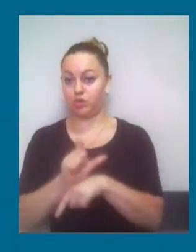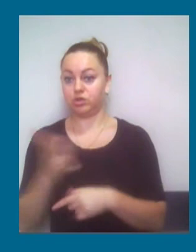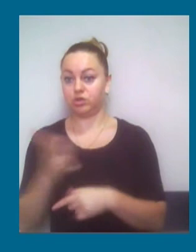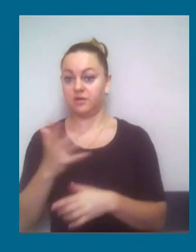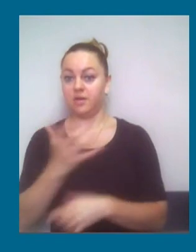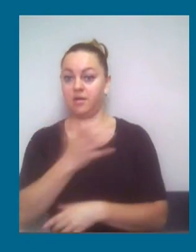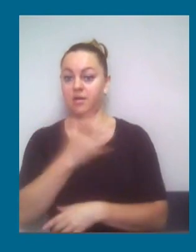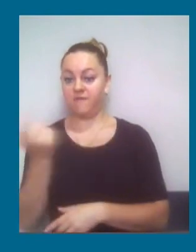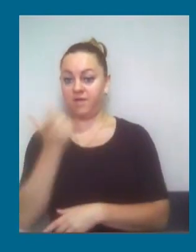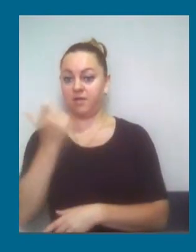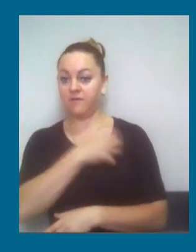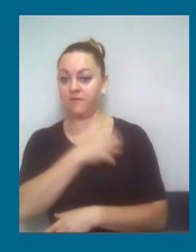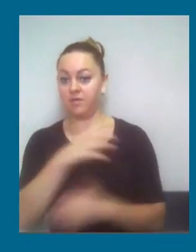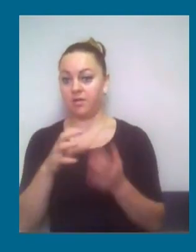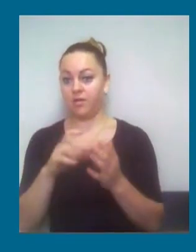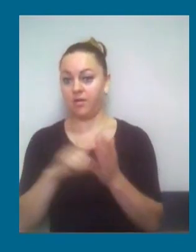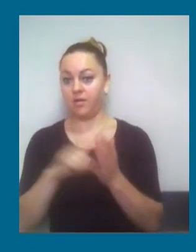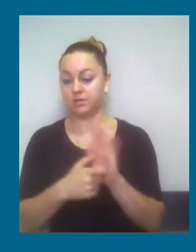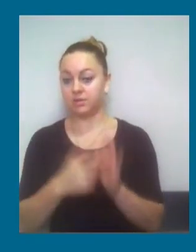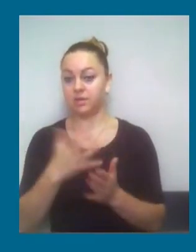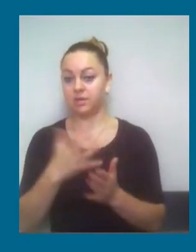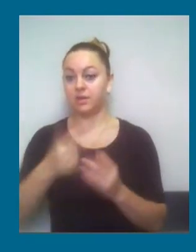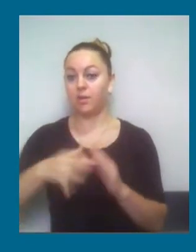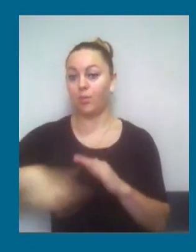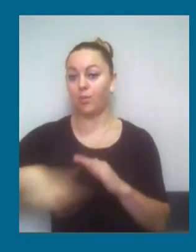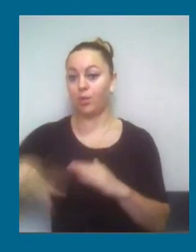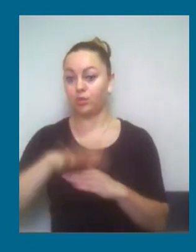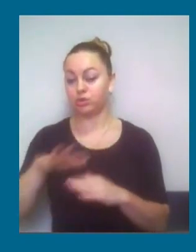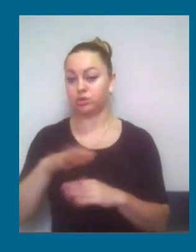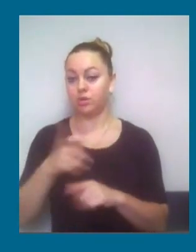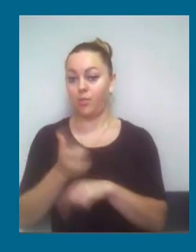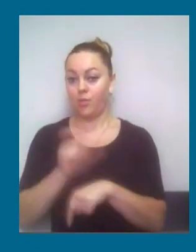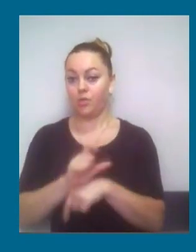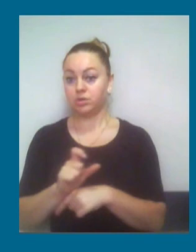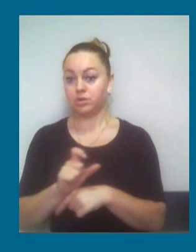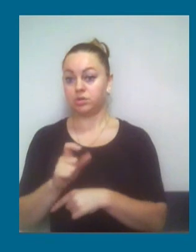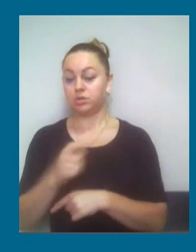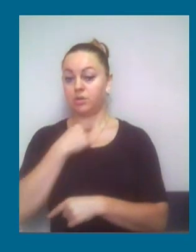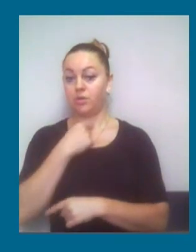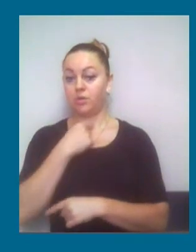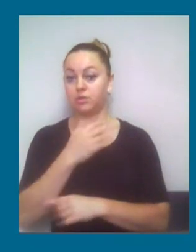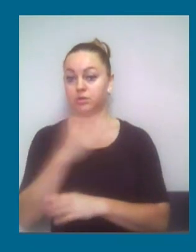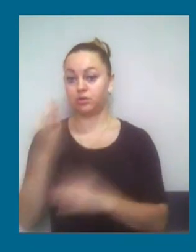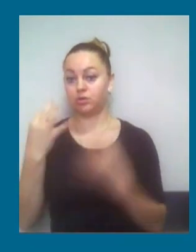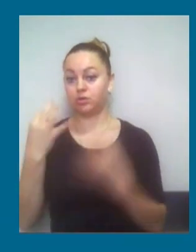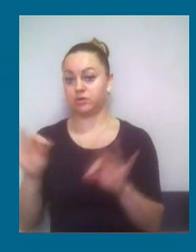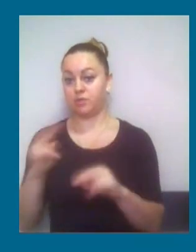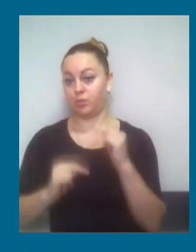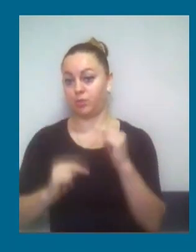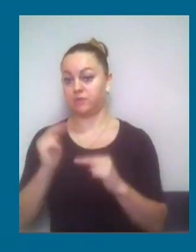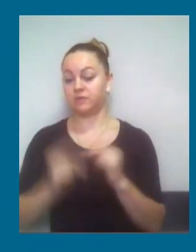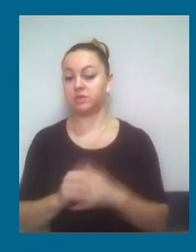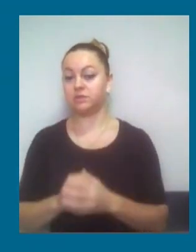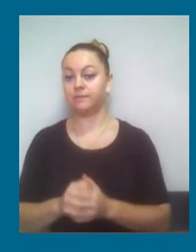приміщень, які загальної площі перевищують тих осіб, які в них водні з будівництвом, яке має відбуватися